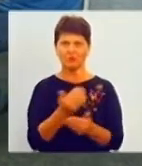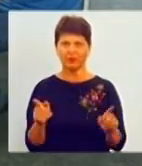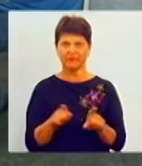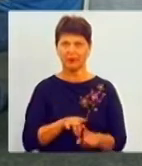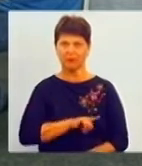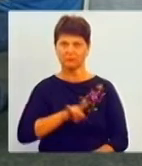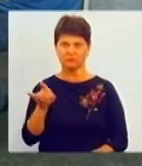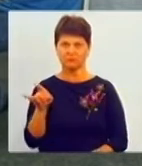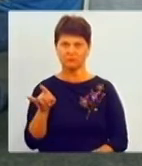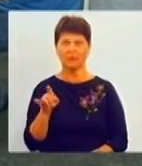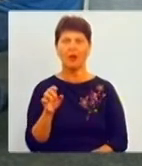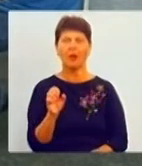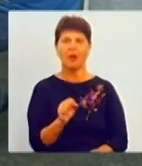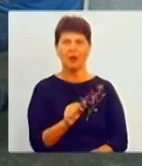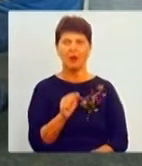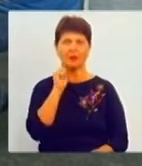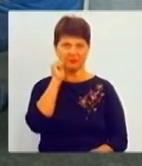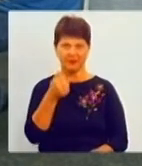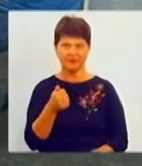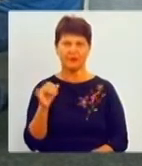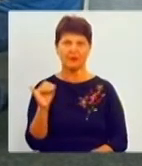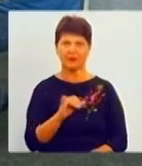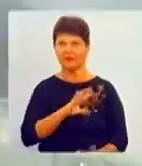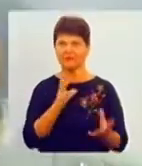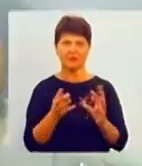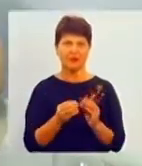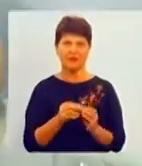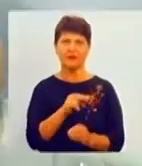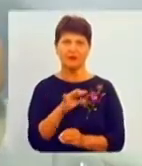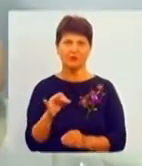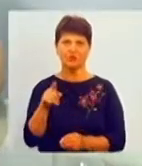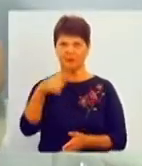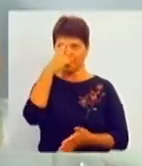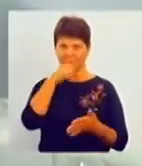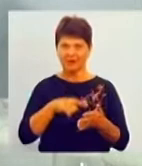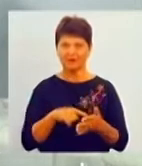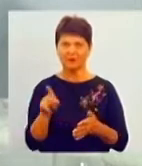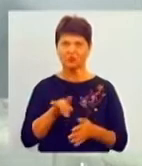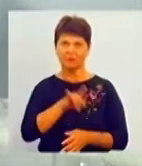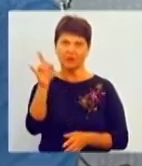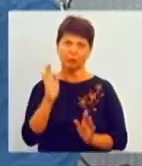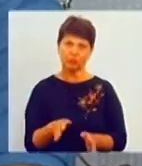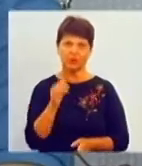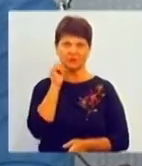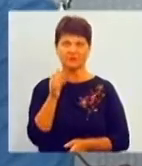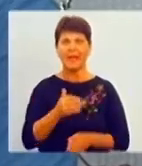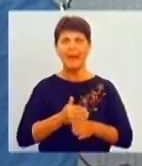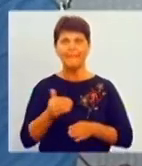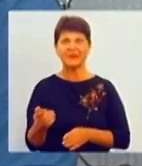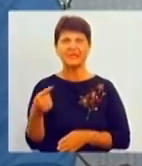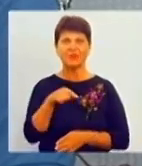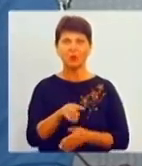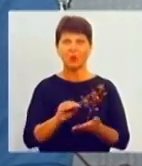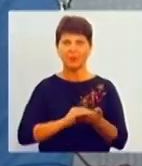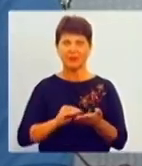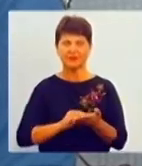завтра? І, взагалі, чи переконані ви, зрештою, що він вилетить? Після того, як в пресі сказали, що з